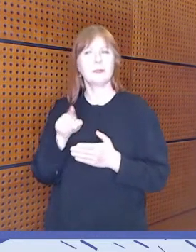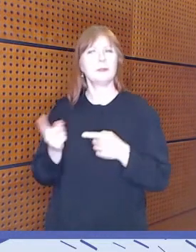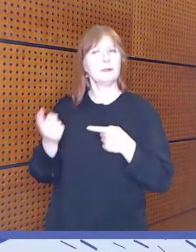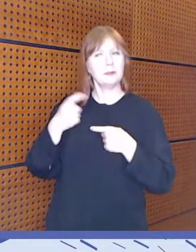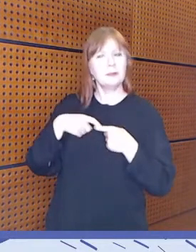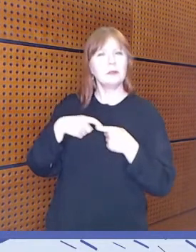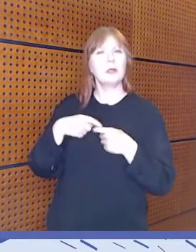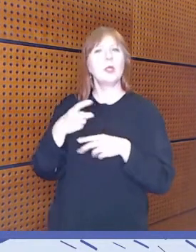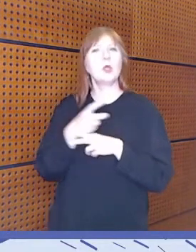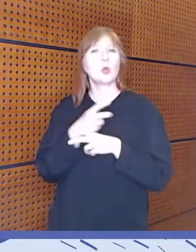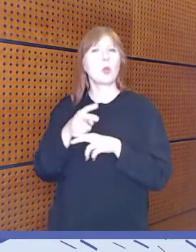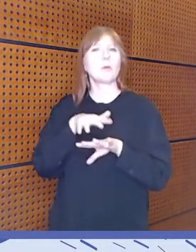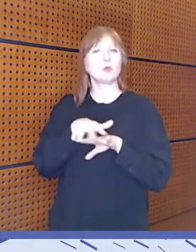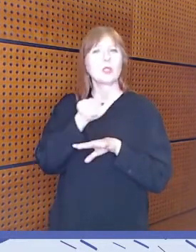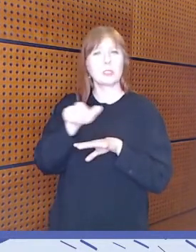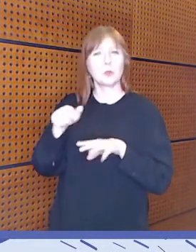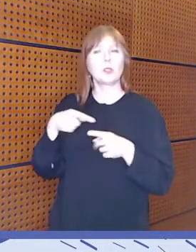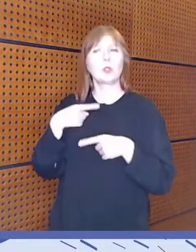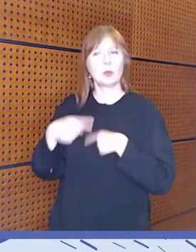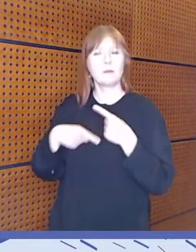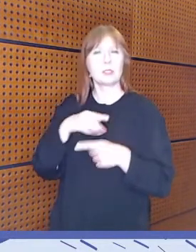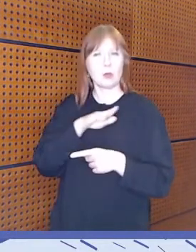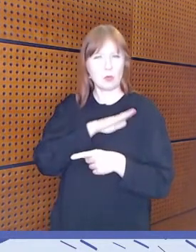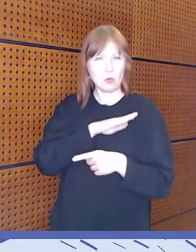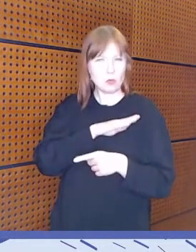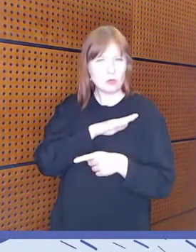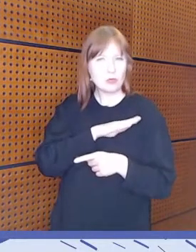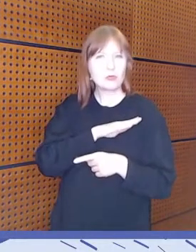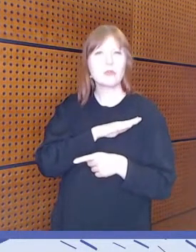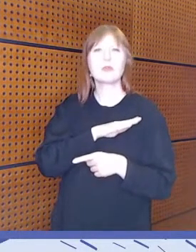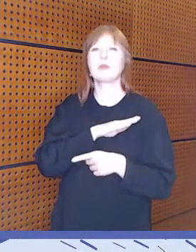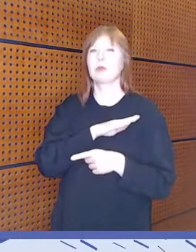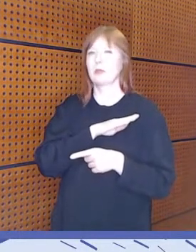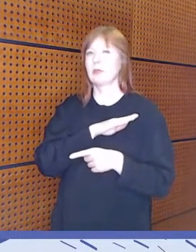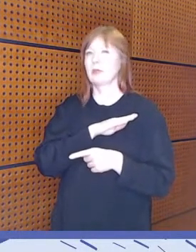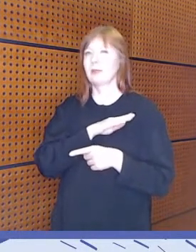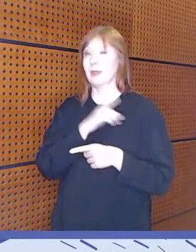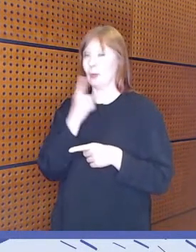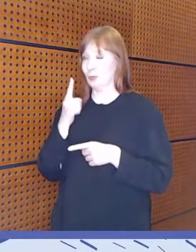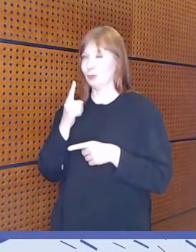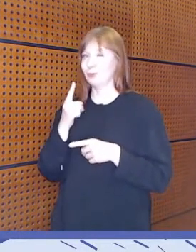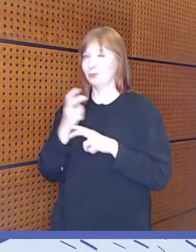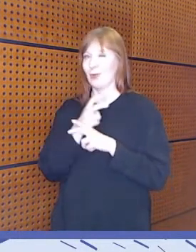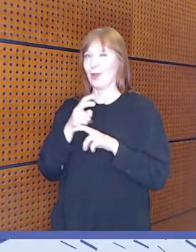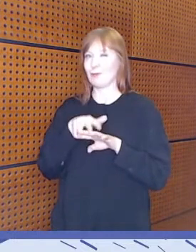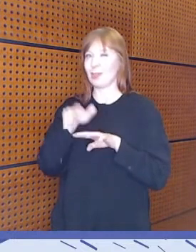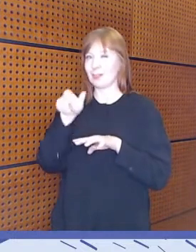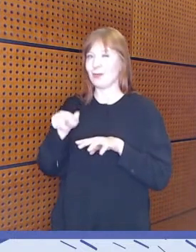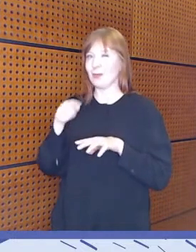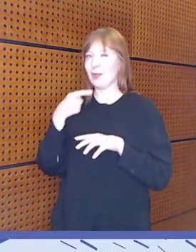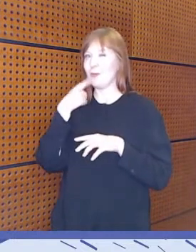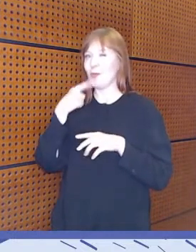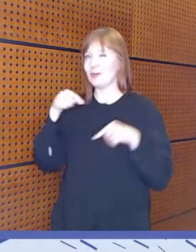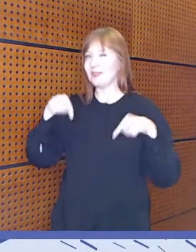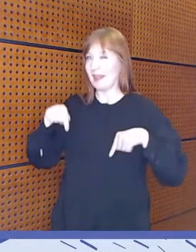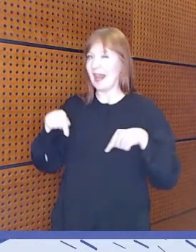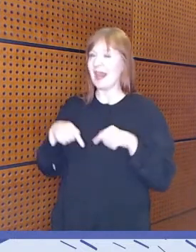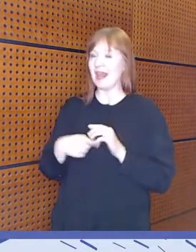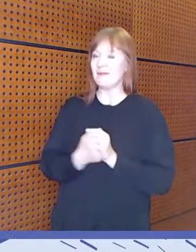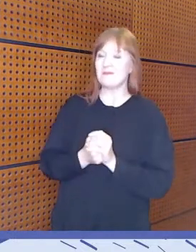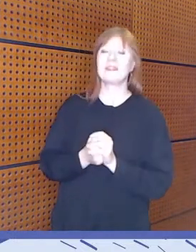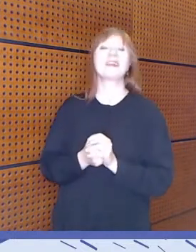kokemusasiantuntijatoimintaa ja itse asiassa mietin, että miksi se meidän kokemusasiantuntija täällä puhumassa, miksi minä olen täällä. Erittäin hyvät puuttavaa.